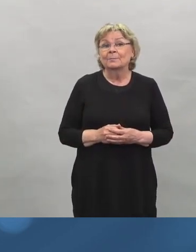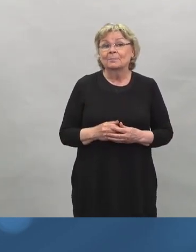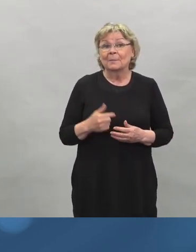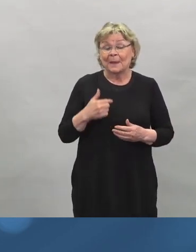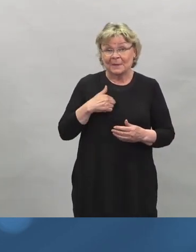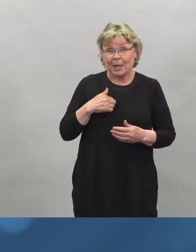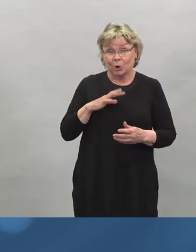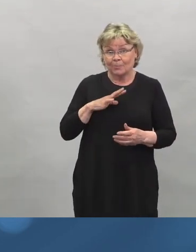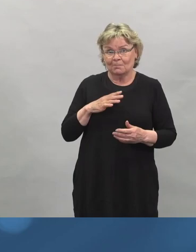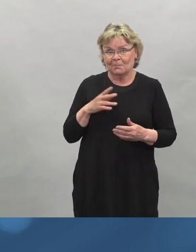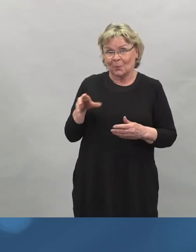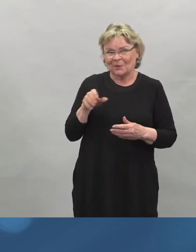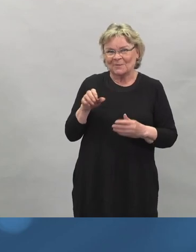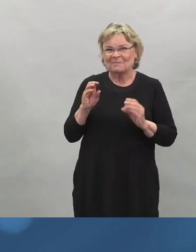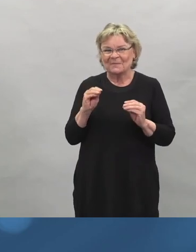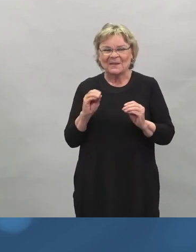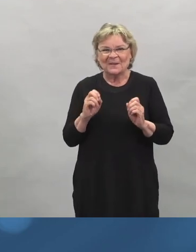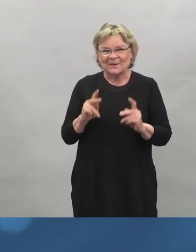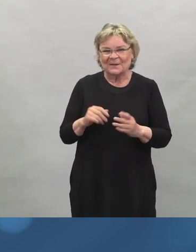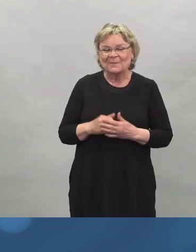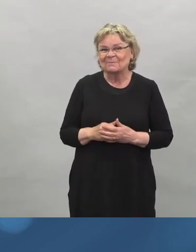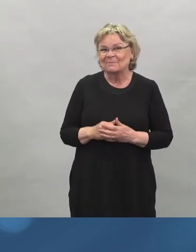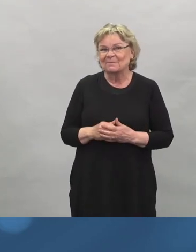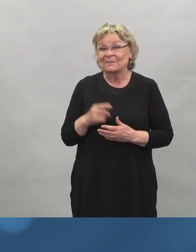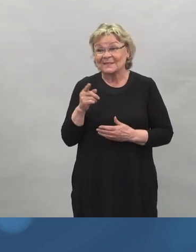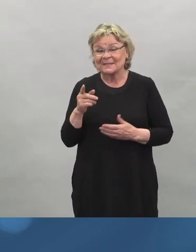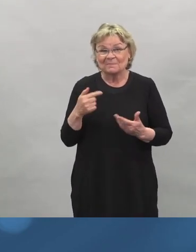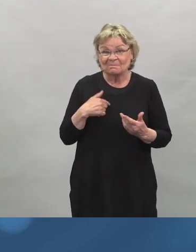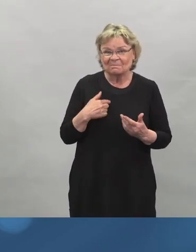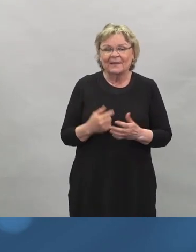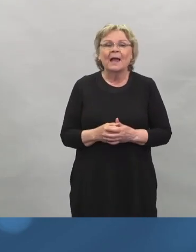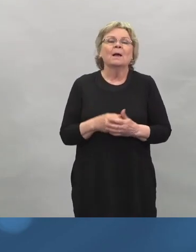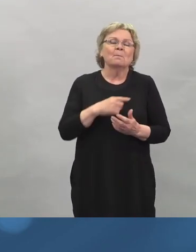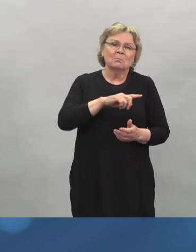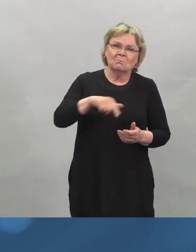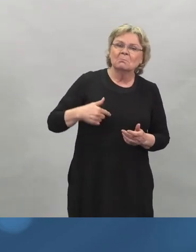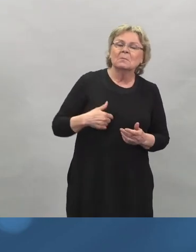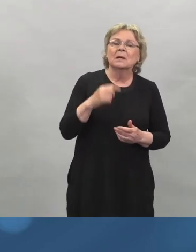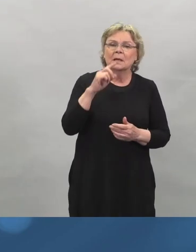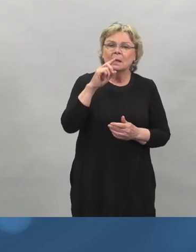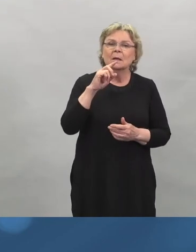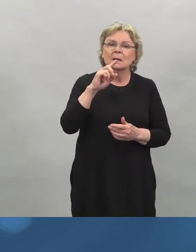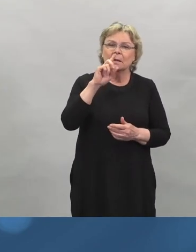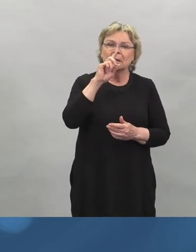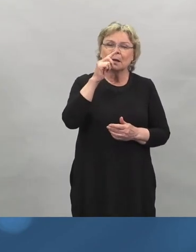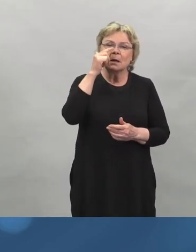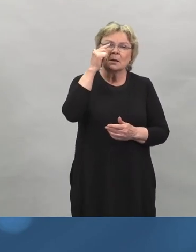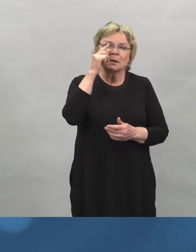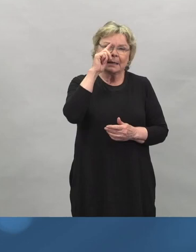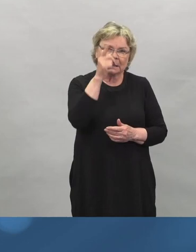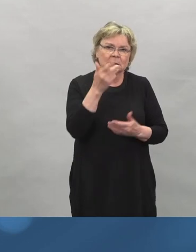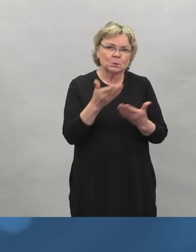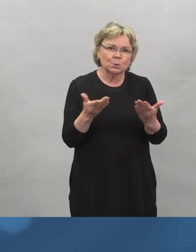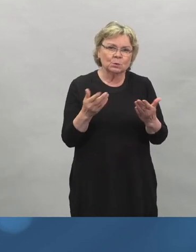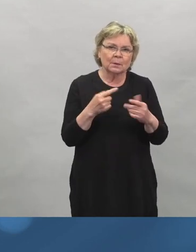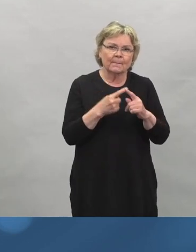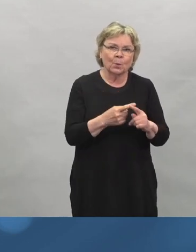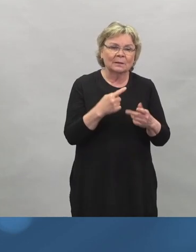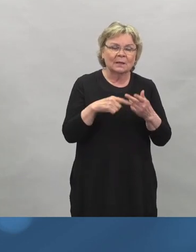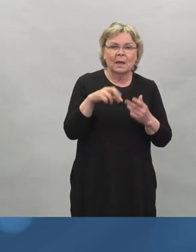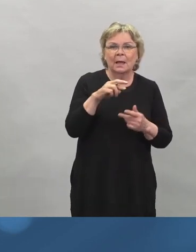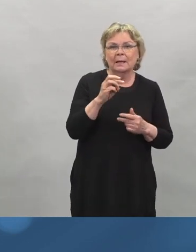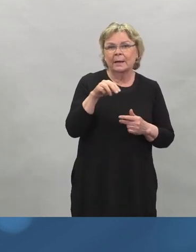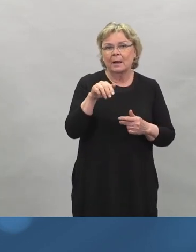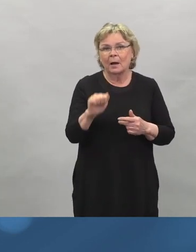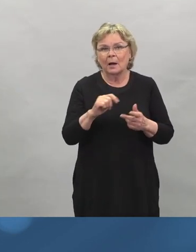otanko minä vai sinä? Otan vaan. Joo. Meidän käsityksen mukaan nämä nykyiset rokotteet, RNA